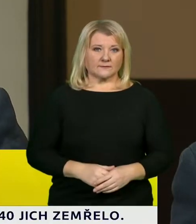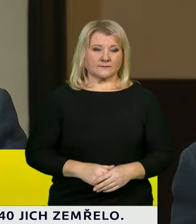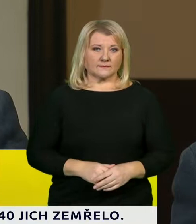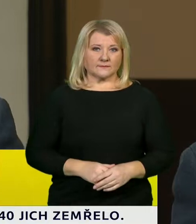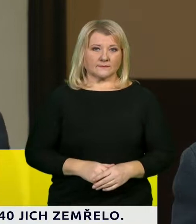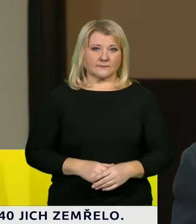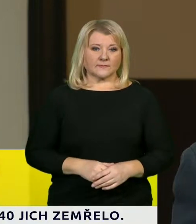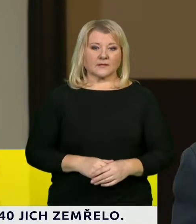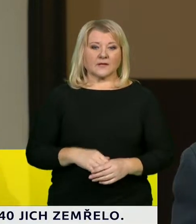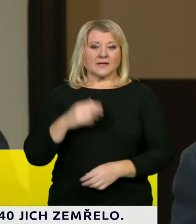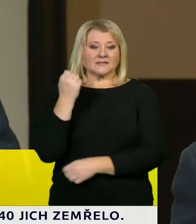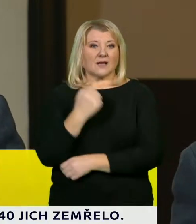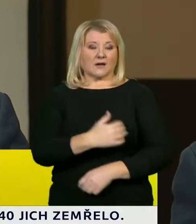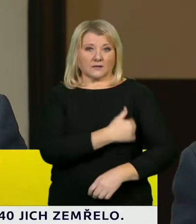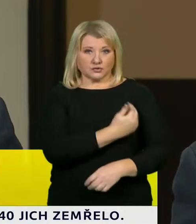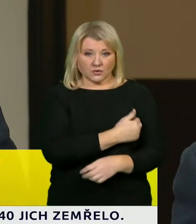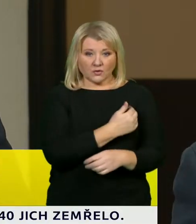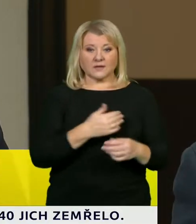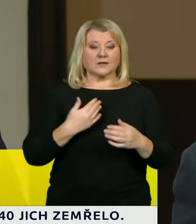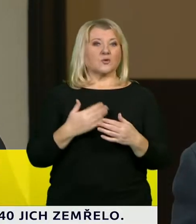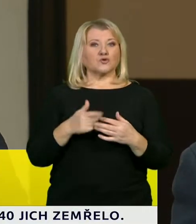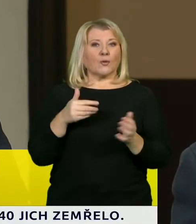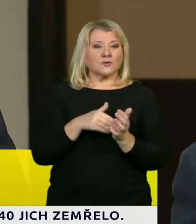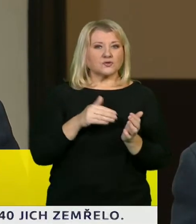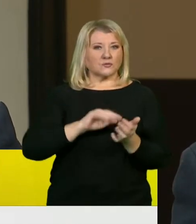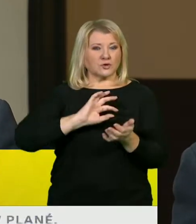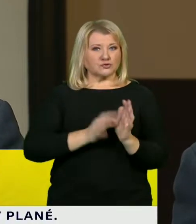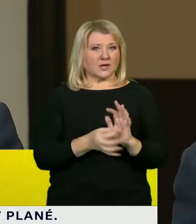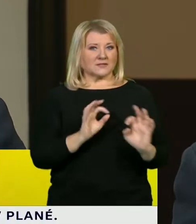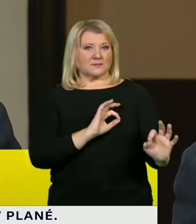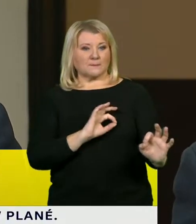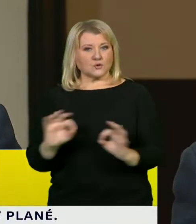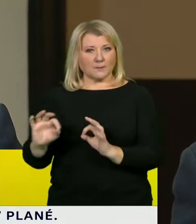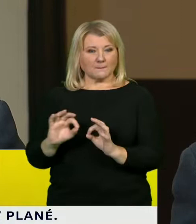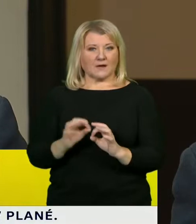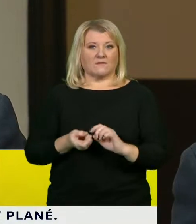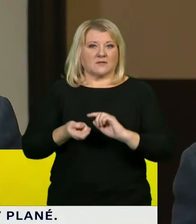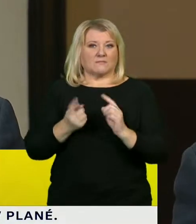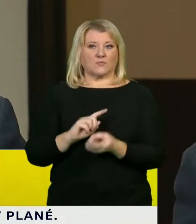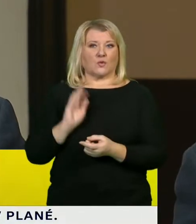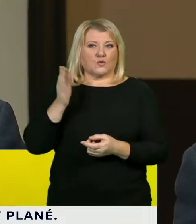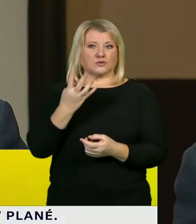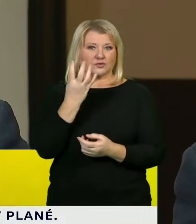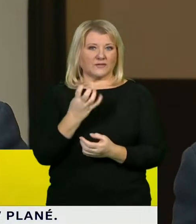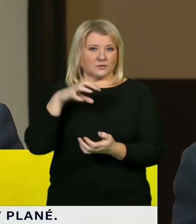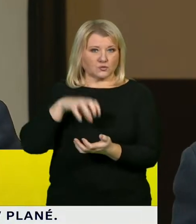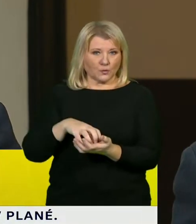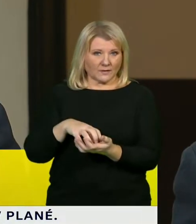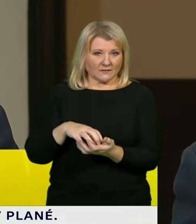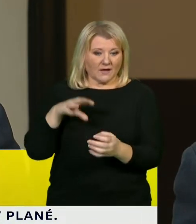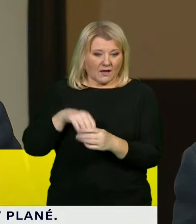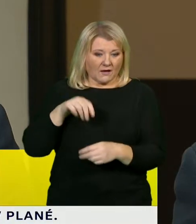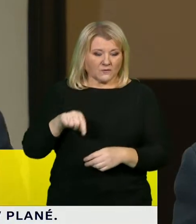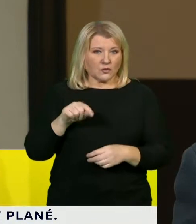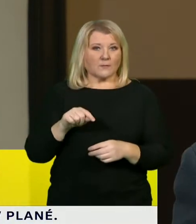Ty základní školy proto, aby měli čas se připravit na ten stupeň 4, kde se vracíme k tomu,